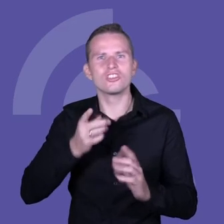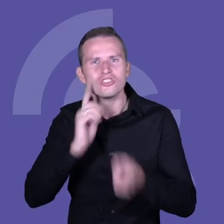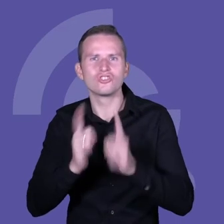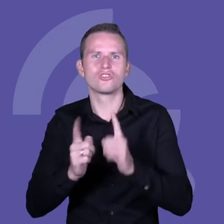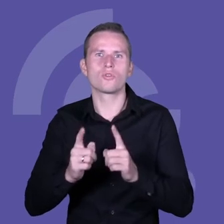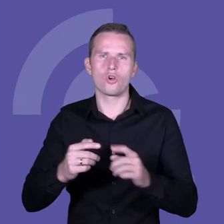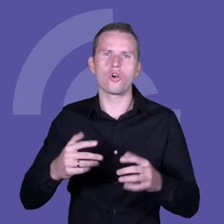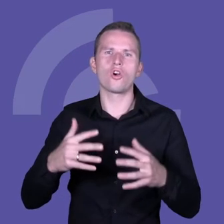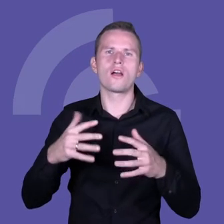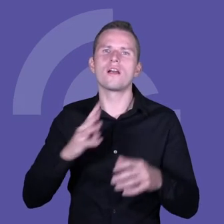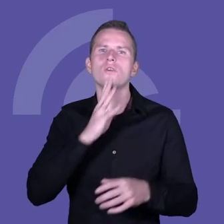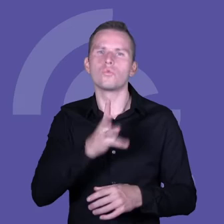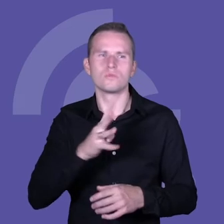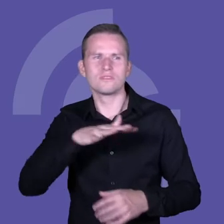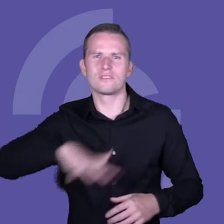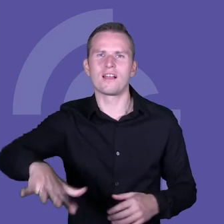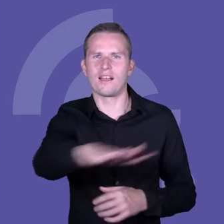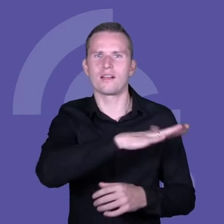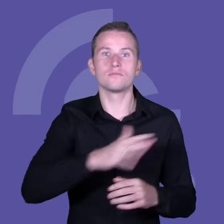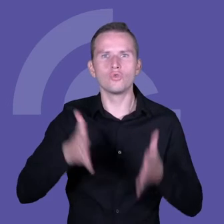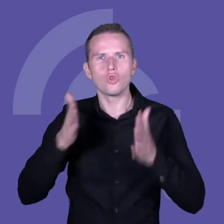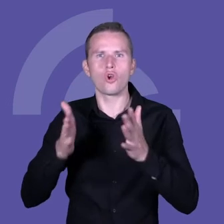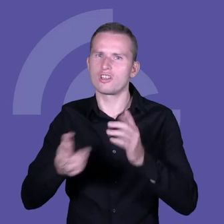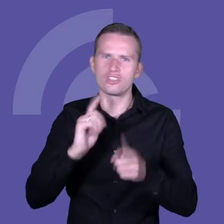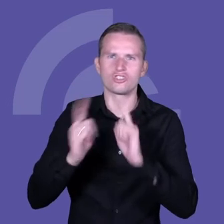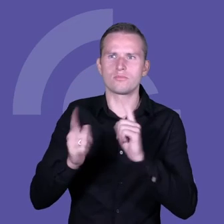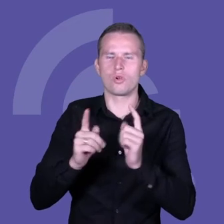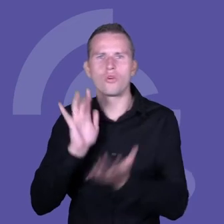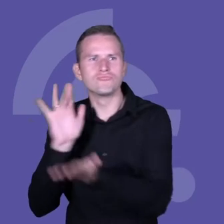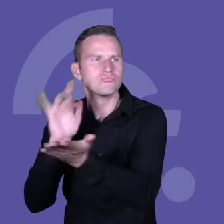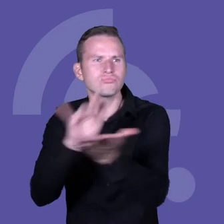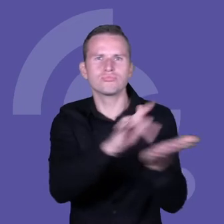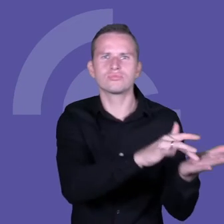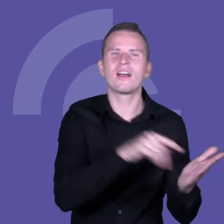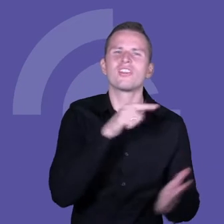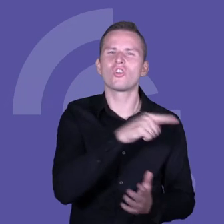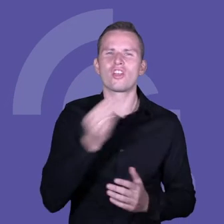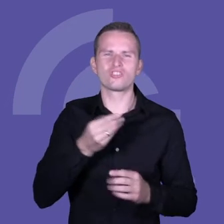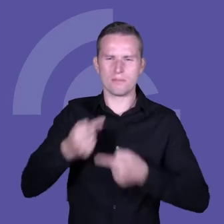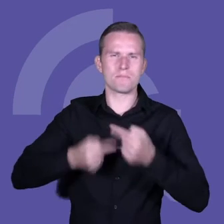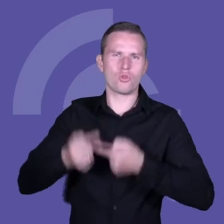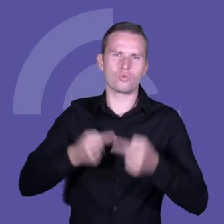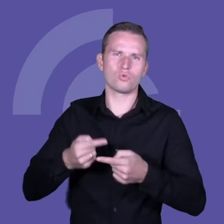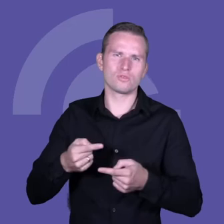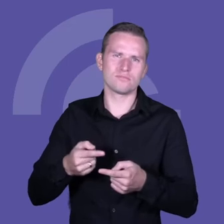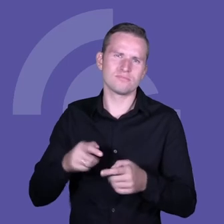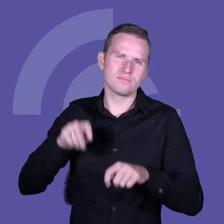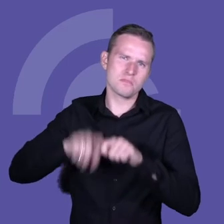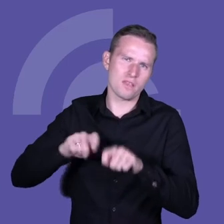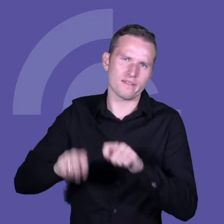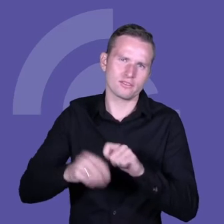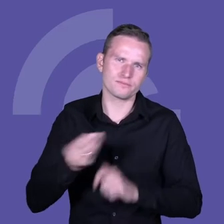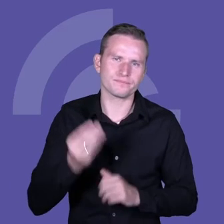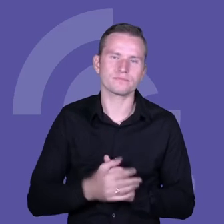amerykańskich, bo jest to produkt ciągle w trakcie testowania. Choć są to rzeczy namacalne, tak jak powiedziałam, to